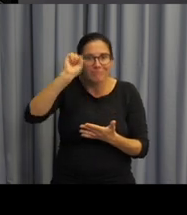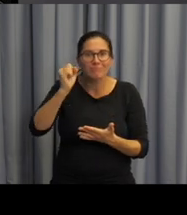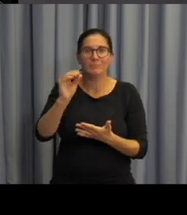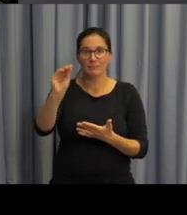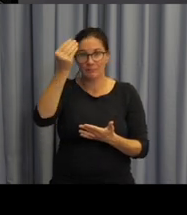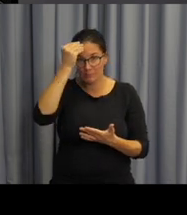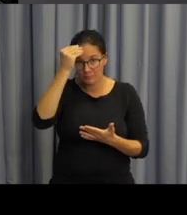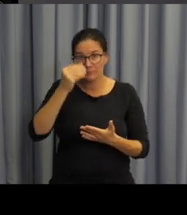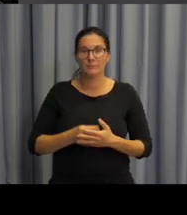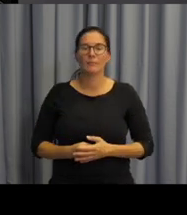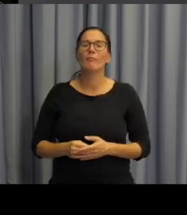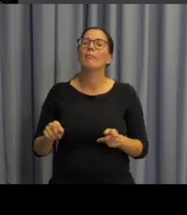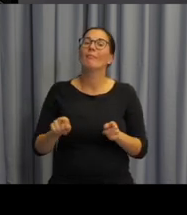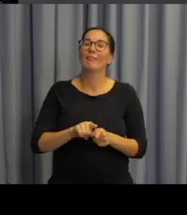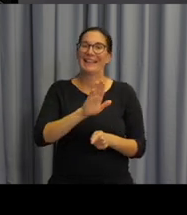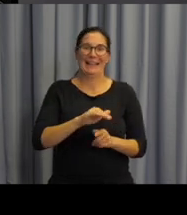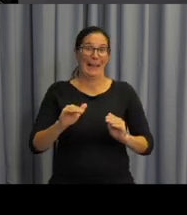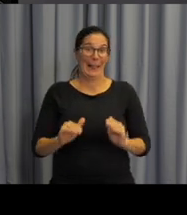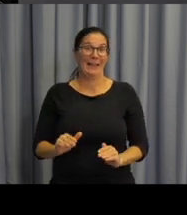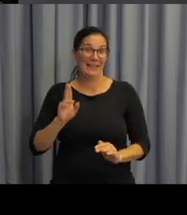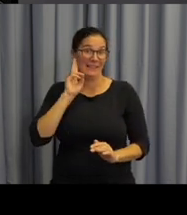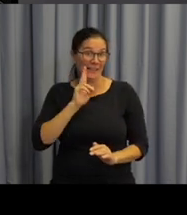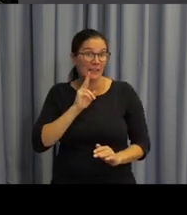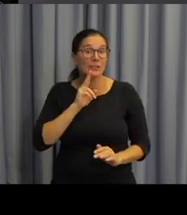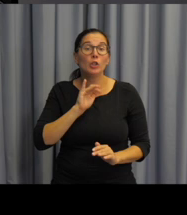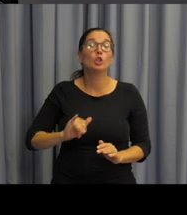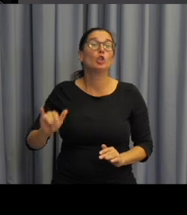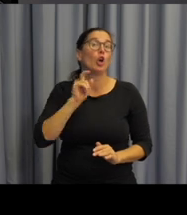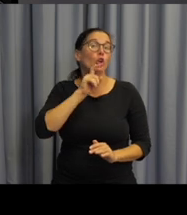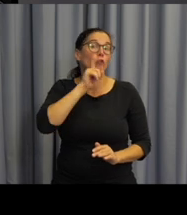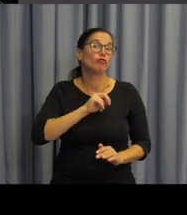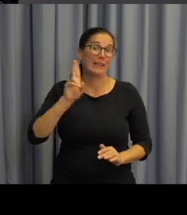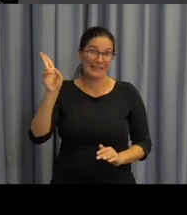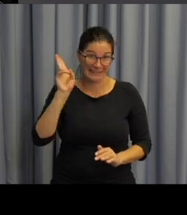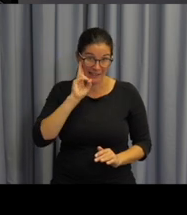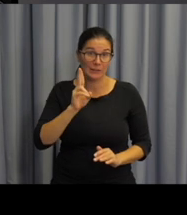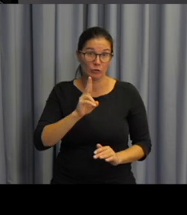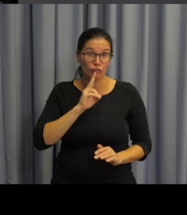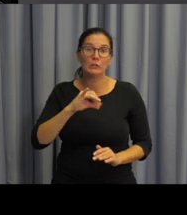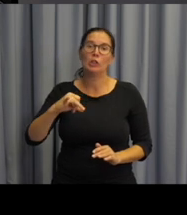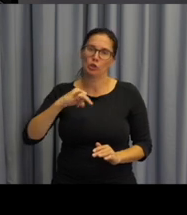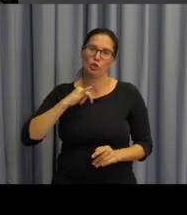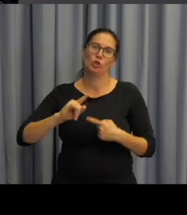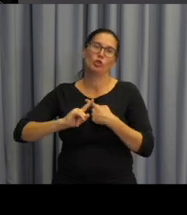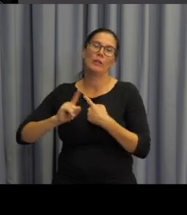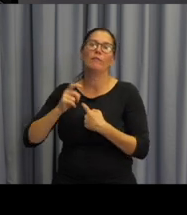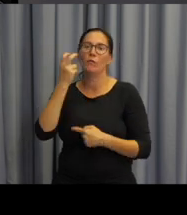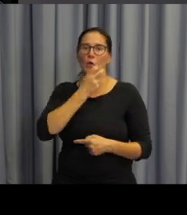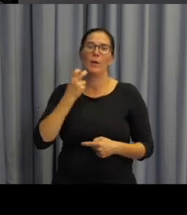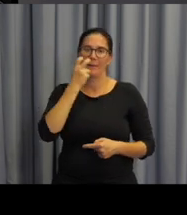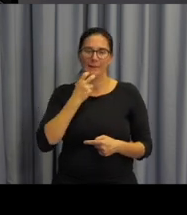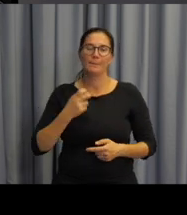nejmenším neslyšícím dětem z neslyšících rodin, umožnit včasnou logopedickou intervenci.